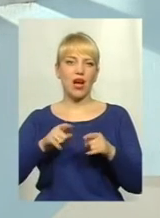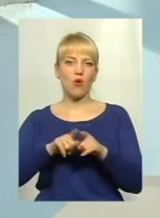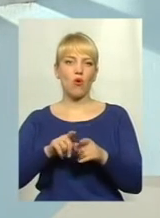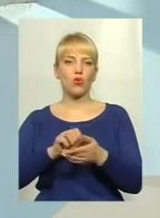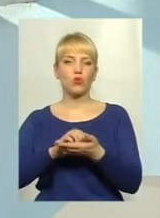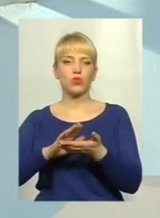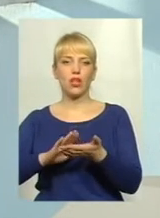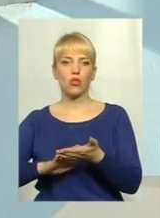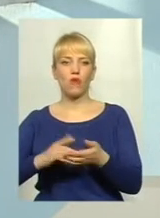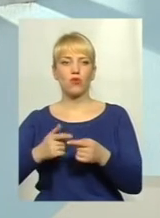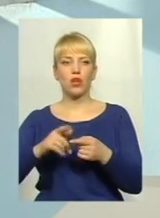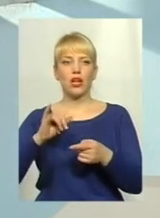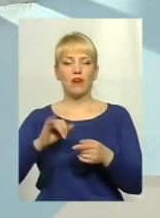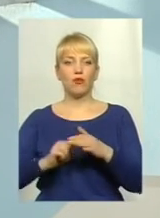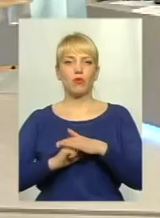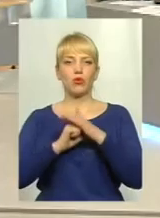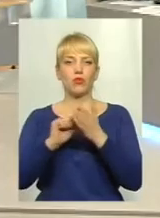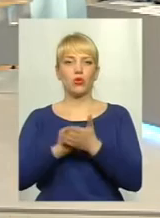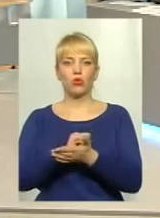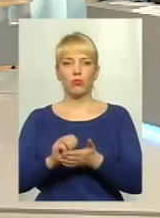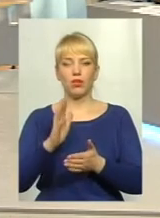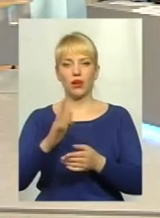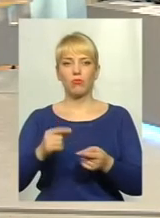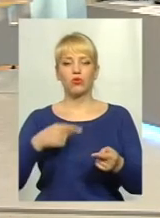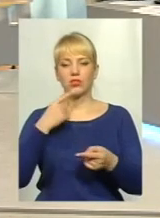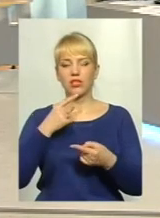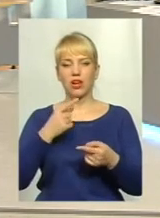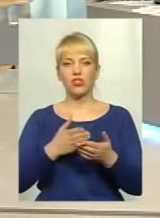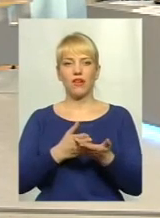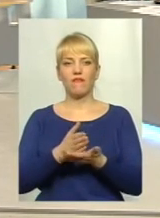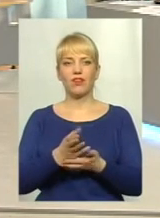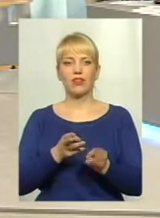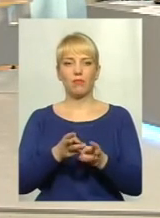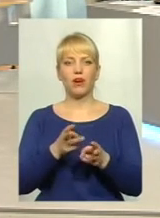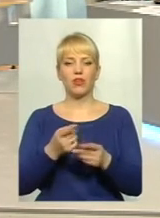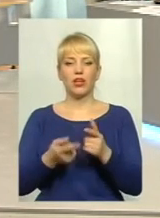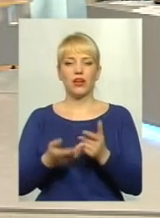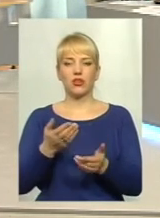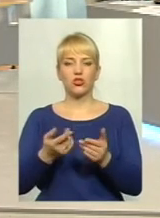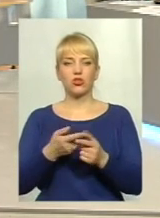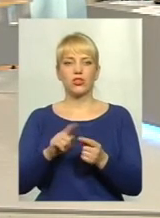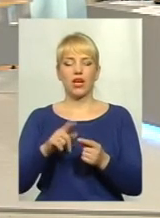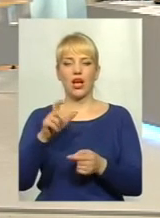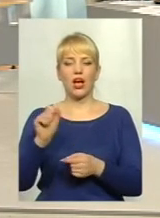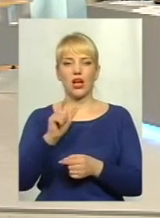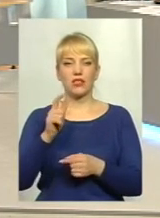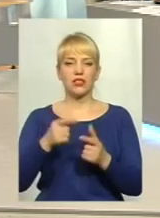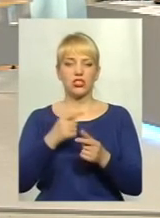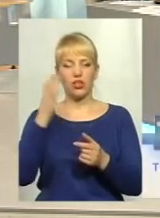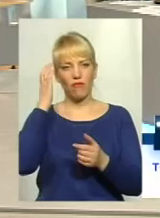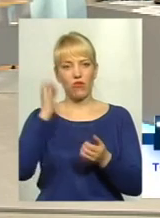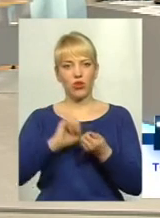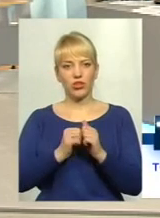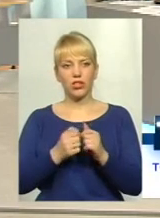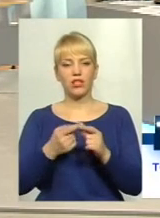на викиди обґрунтовуючих документах буде зазначено вид палива. Якщо це газ чи вугілля, то там зазначається чітко